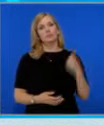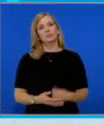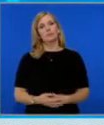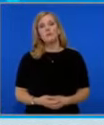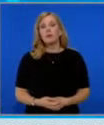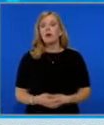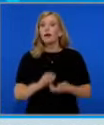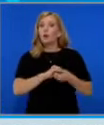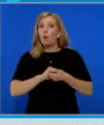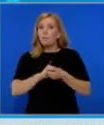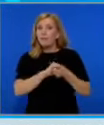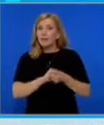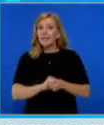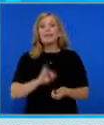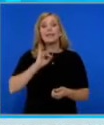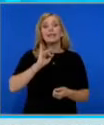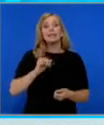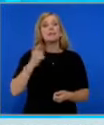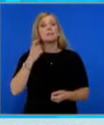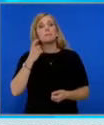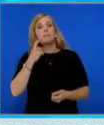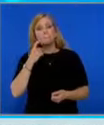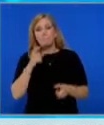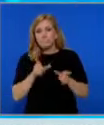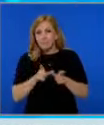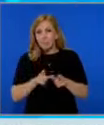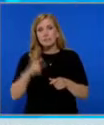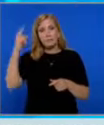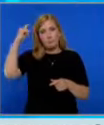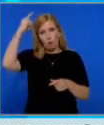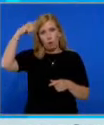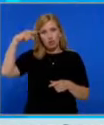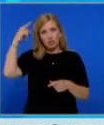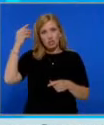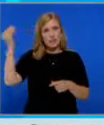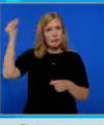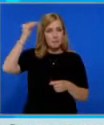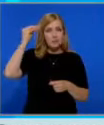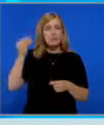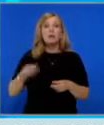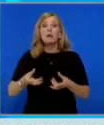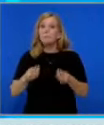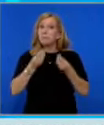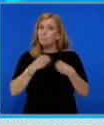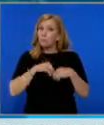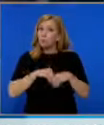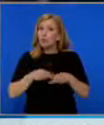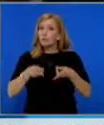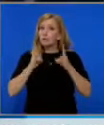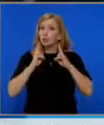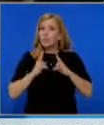Компанията на Илън Мъск за мозъчни импланти получи разрешение да набира пациенти за първите тестове върху хора.